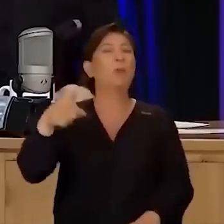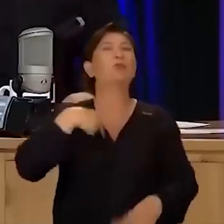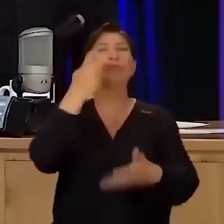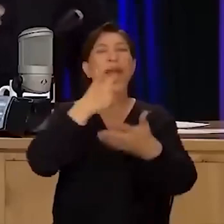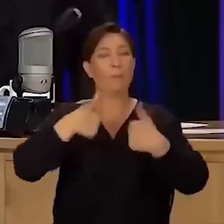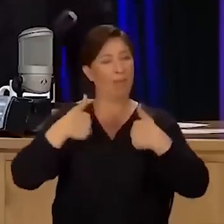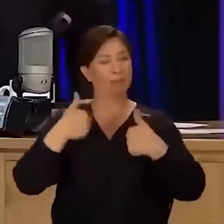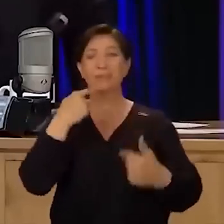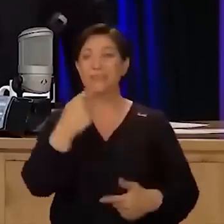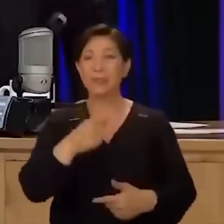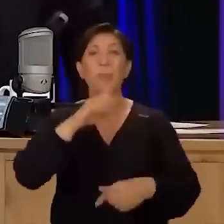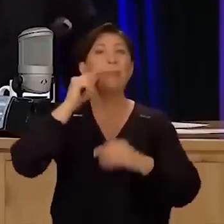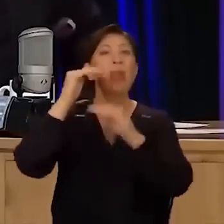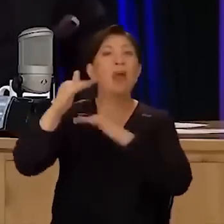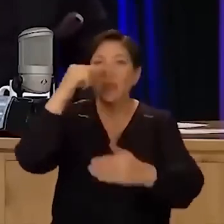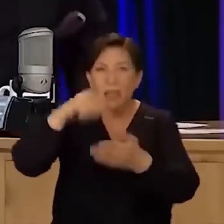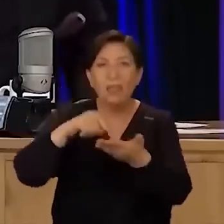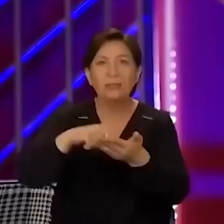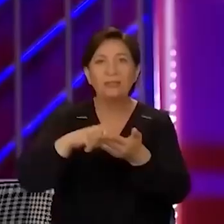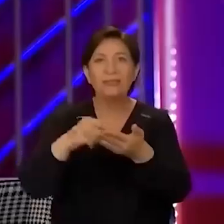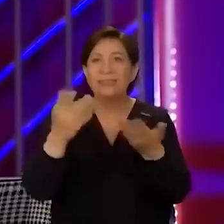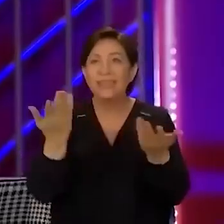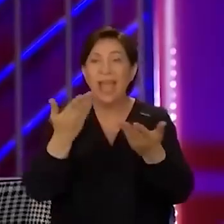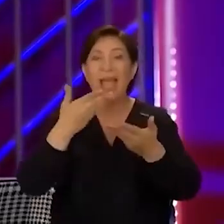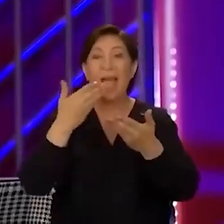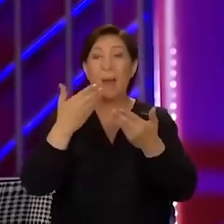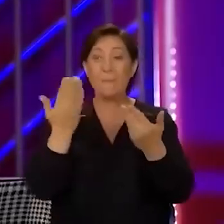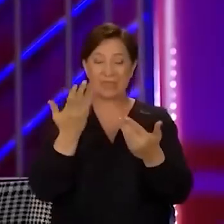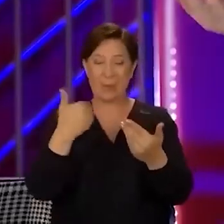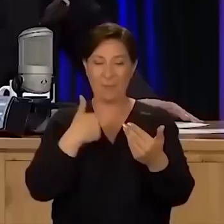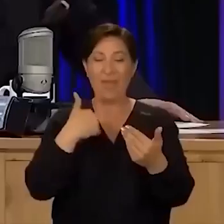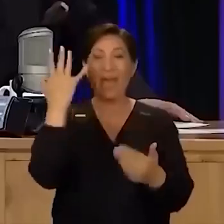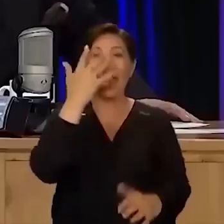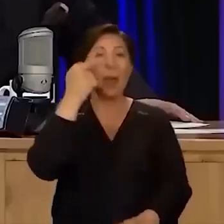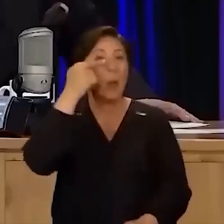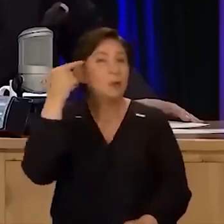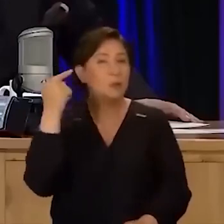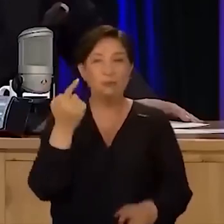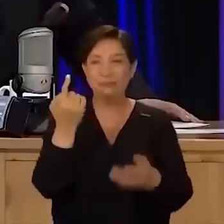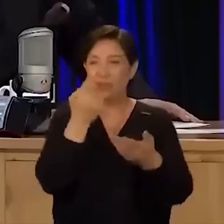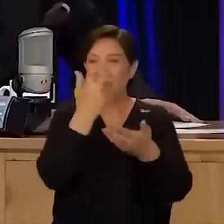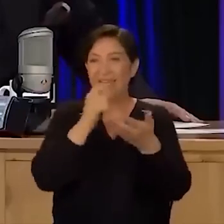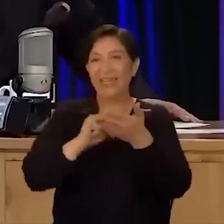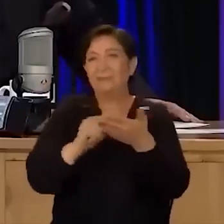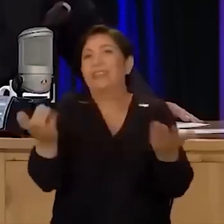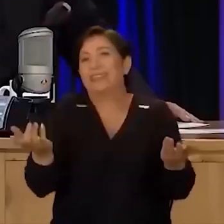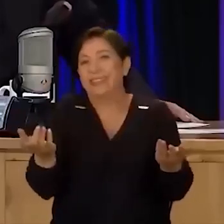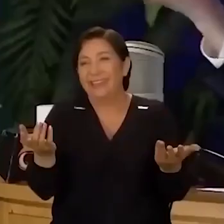şarkılar bana yazıldı falan desem millet inanabilir. Çünkü yani tarif etmiyor. Mesela bana kara gözlüm falan diye bir şey yapalım mesela.